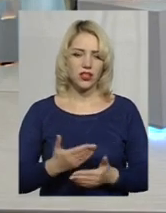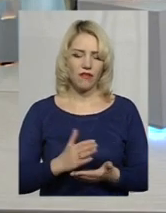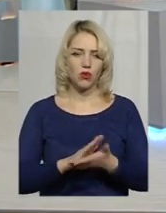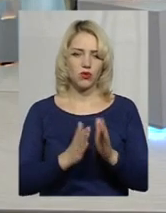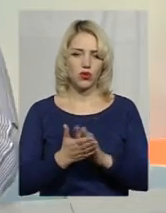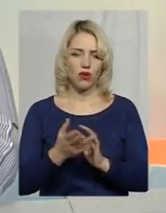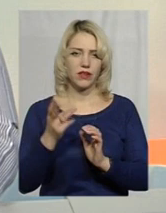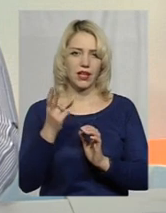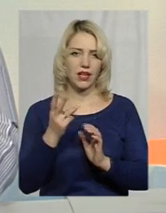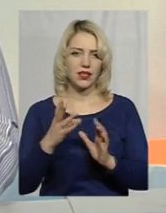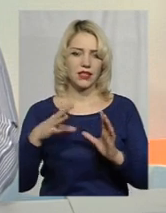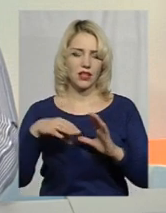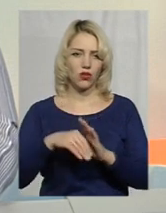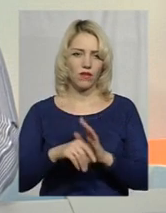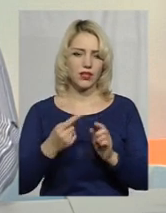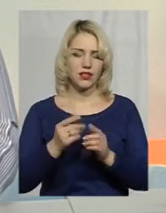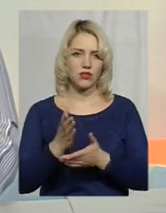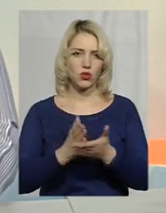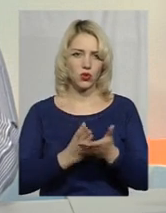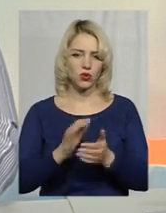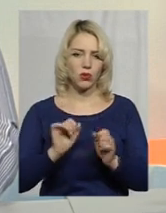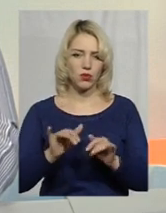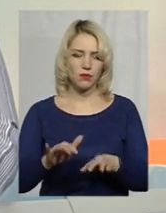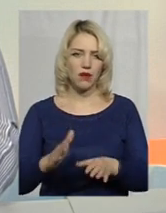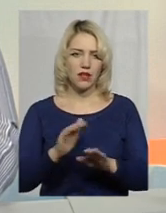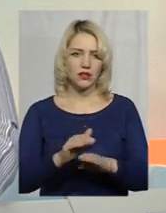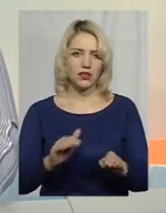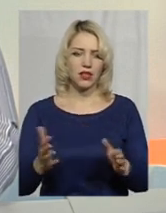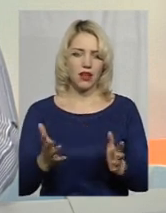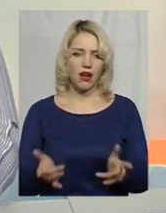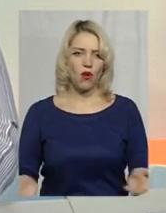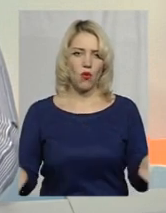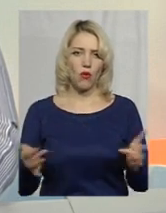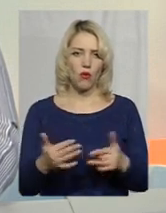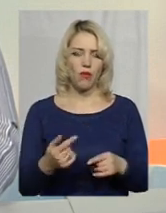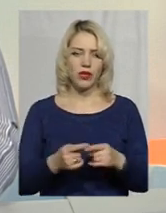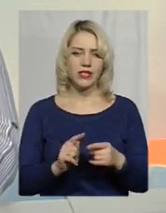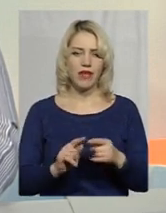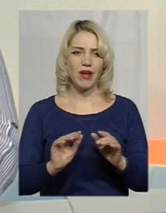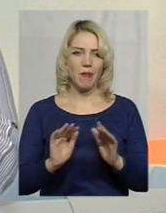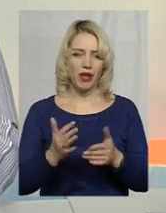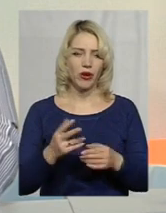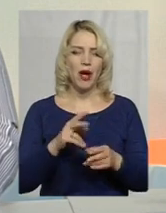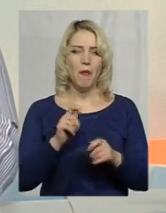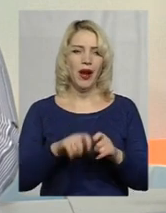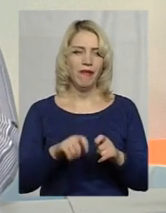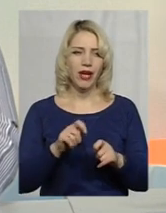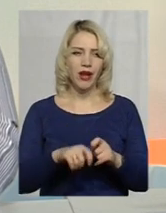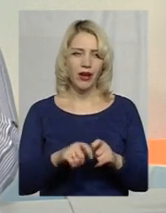складова – це служба у справах дітей, яка охоплює даний випадок, перевіряє